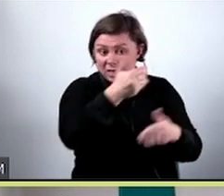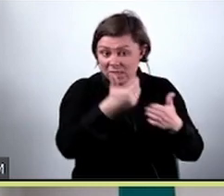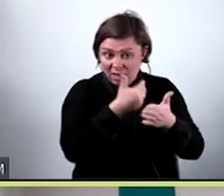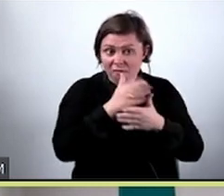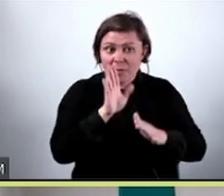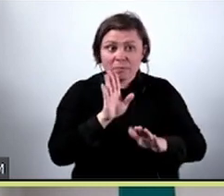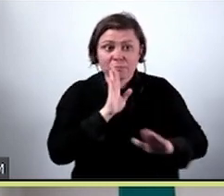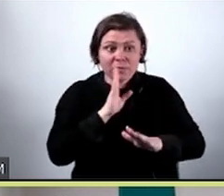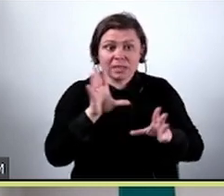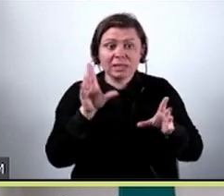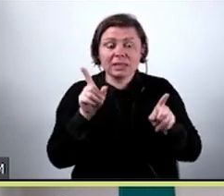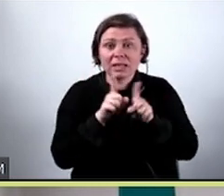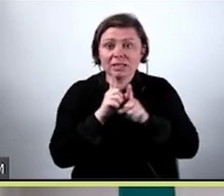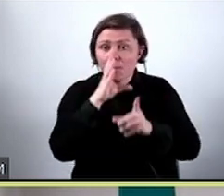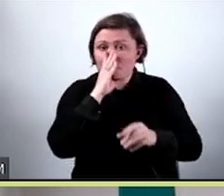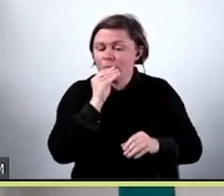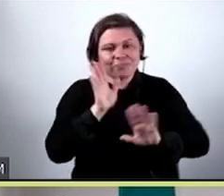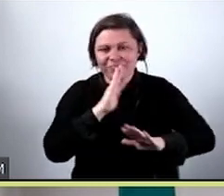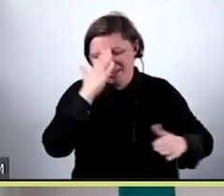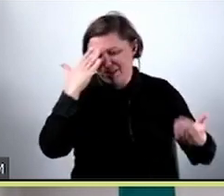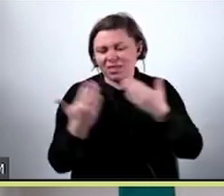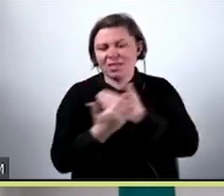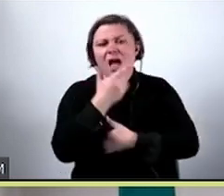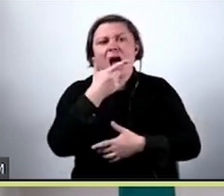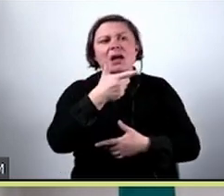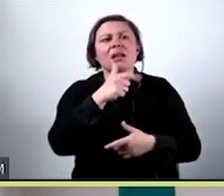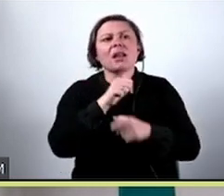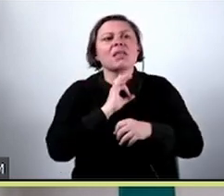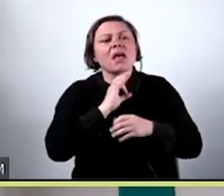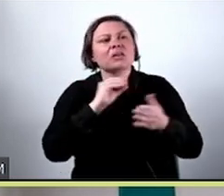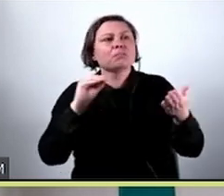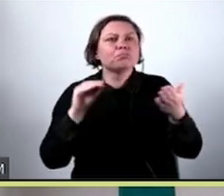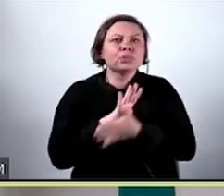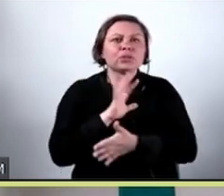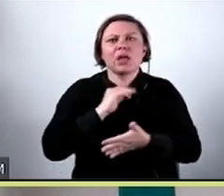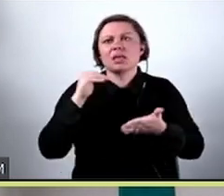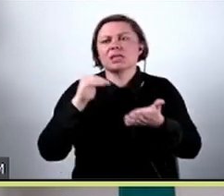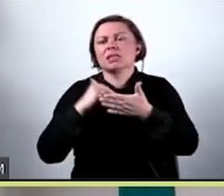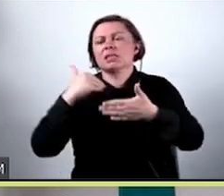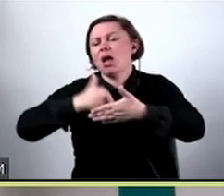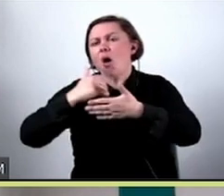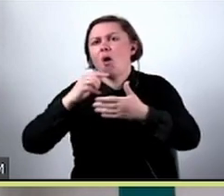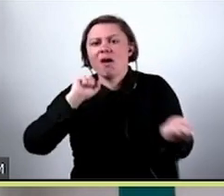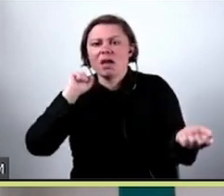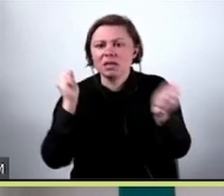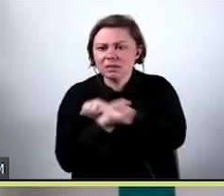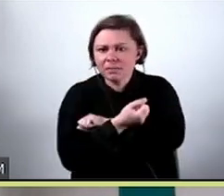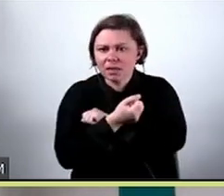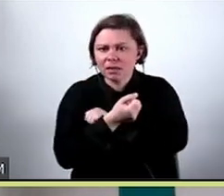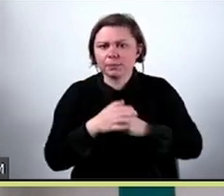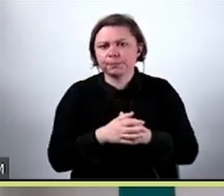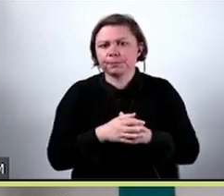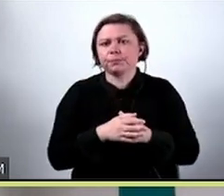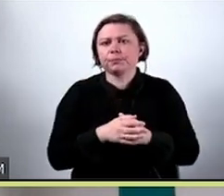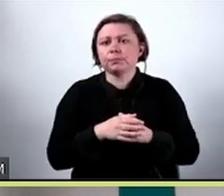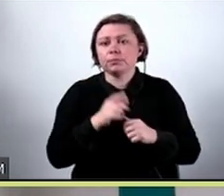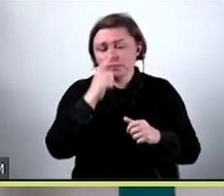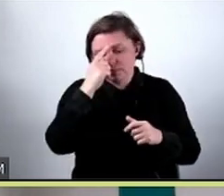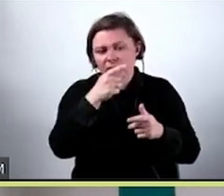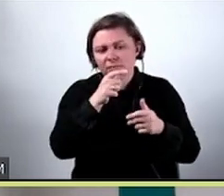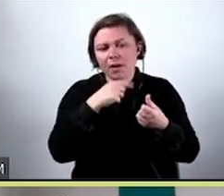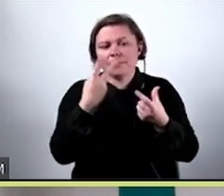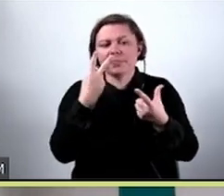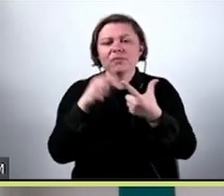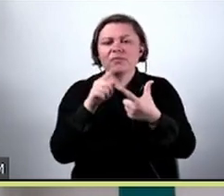tak samo? Nie, bo na razie się okazuje, że nasze przyzwyczajenia, nasze zachowania się zmieniają. Określa się to takimi dwoma